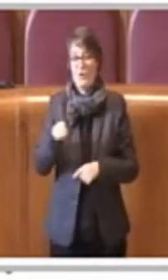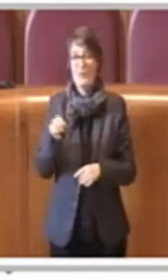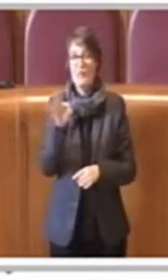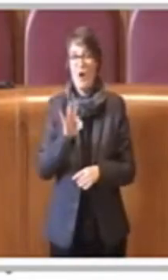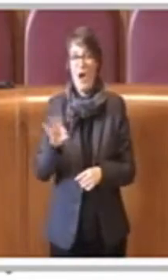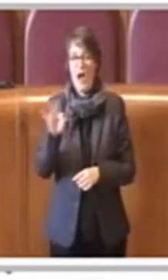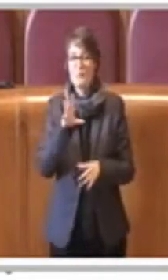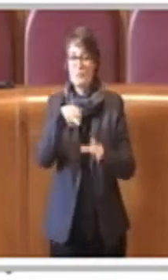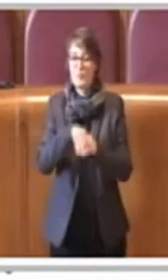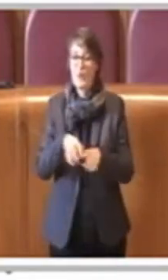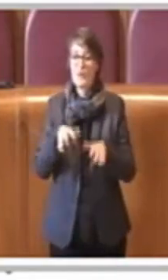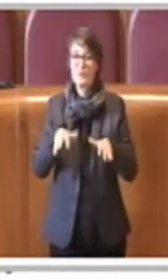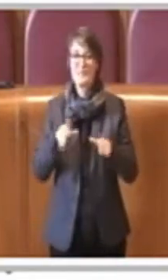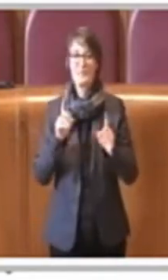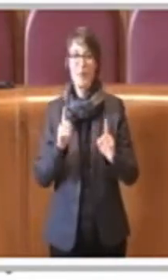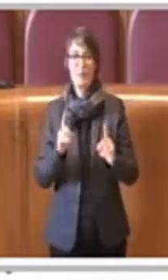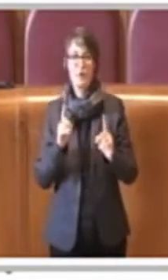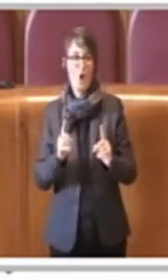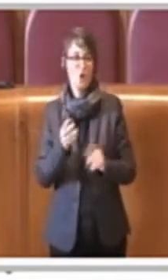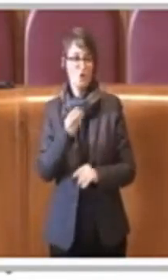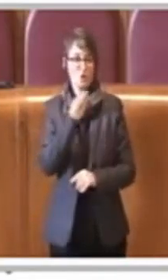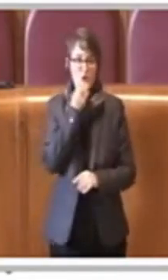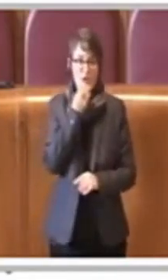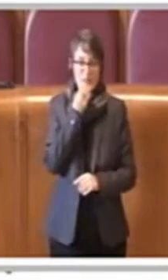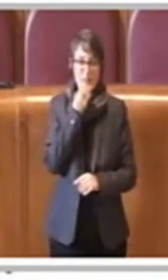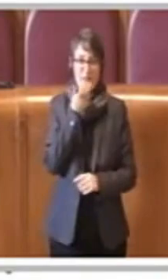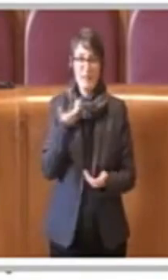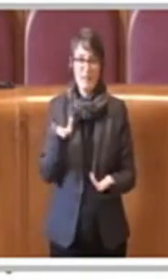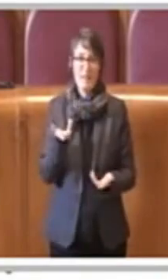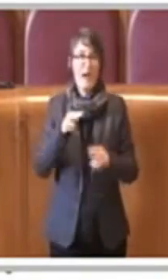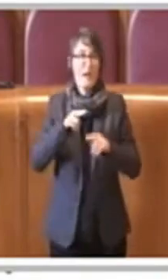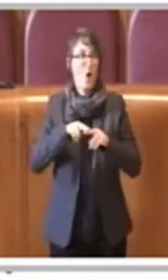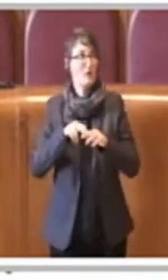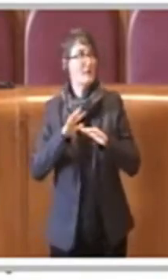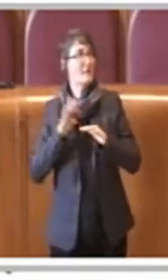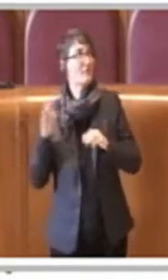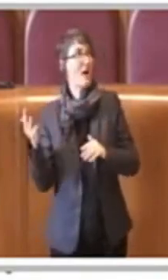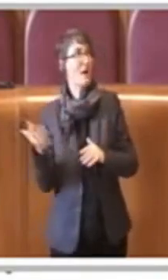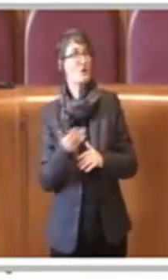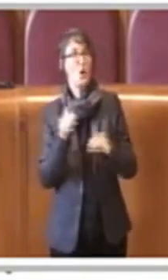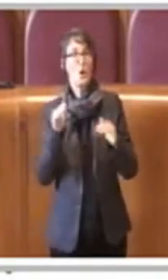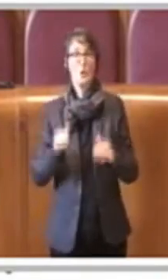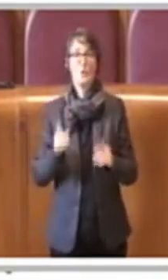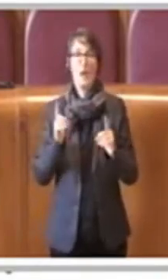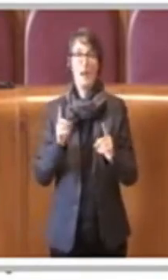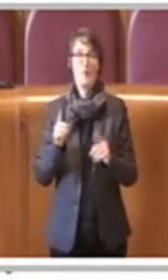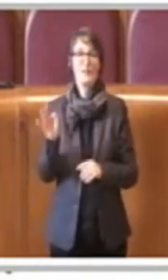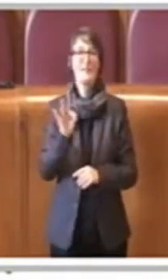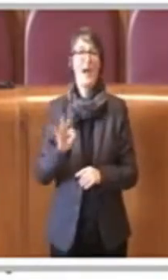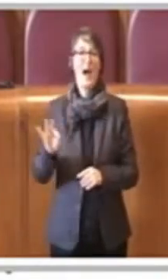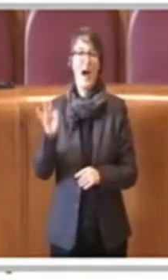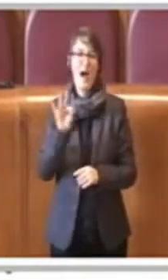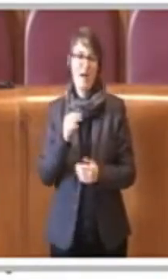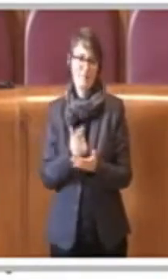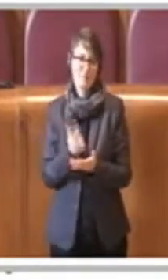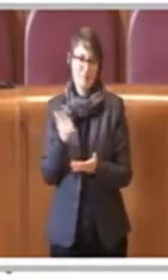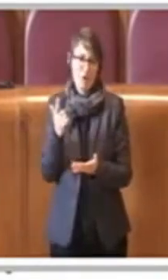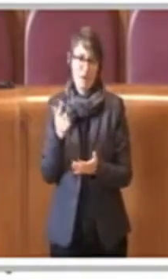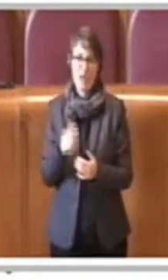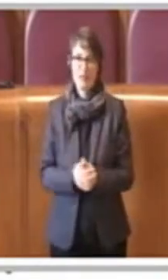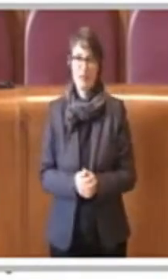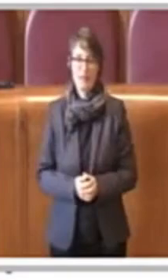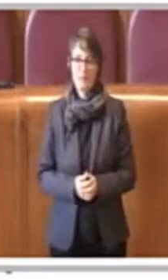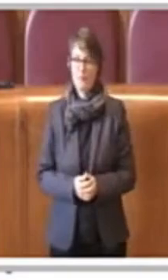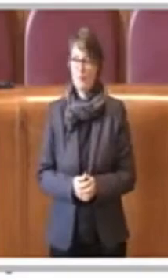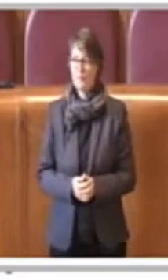sistema biologico di conservazione e comunque anche di tutela dell'ambiente hanno un ruolo importantissimo e imprescindibile.